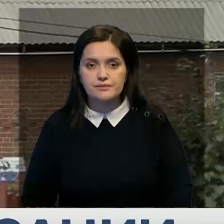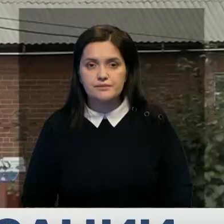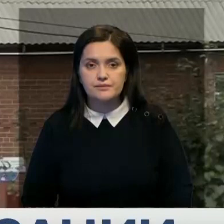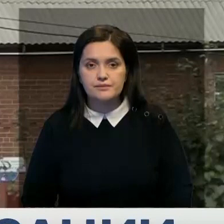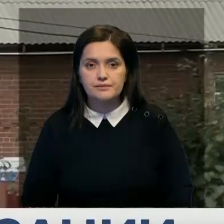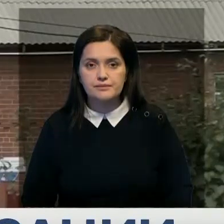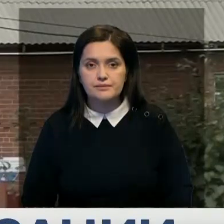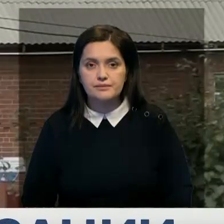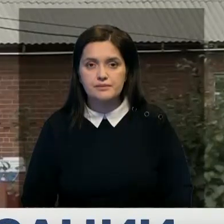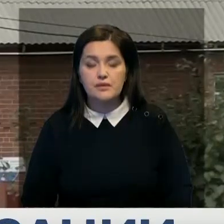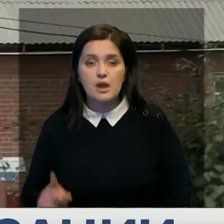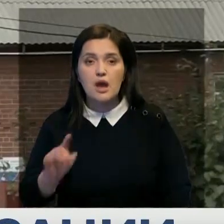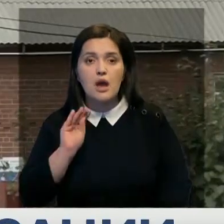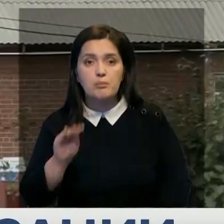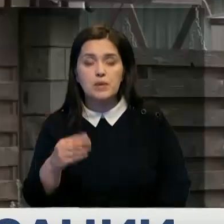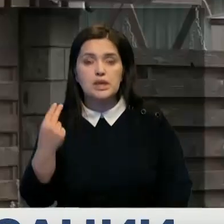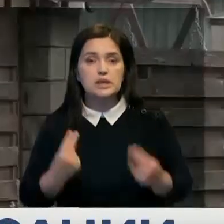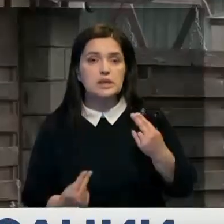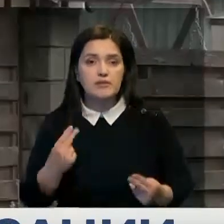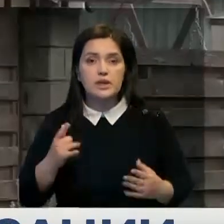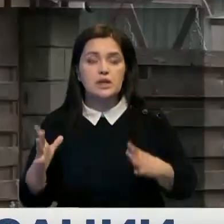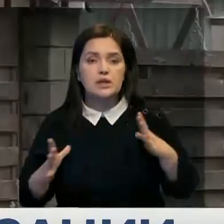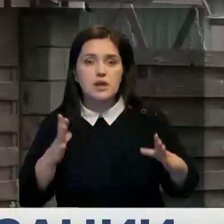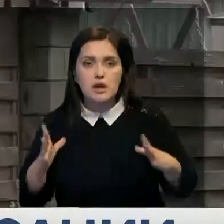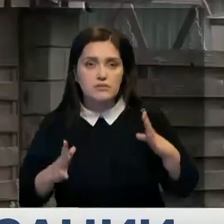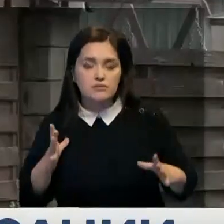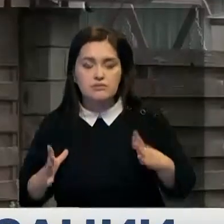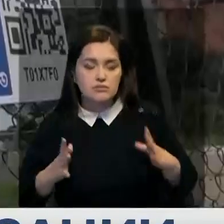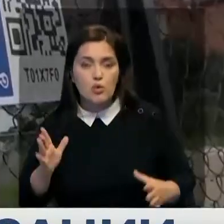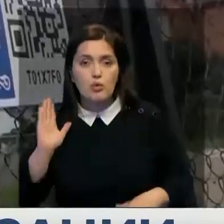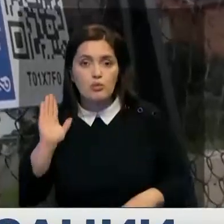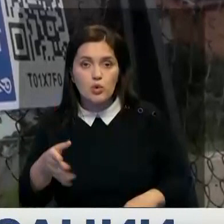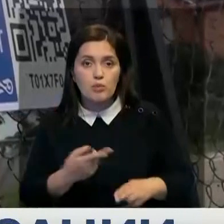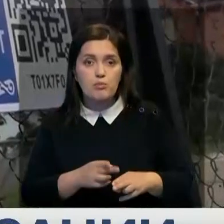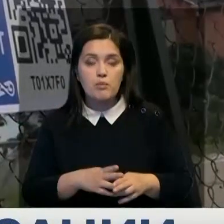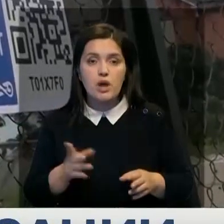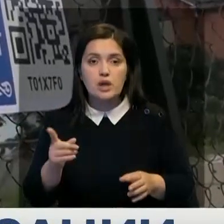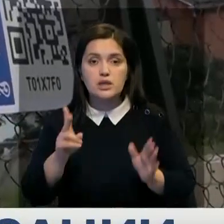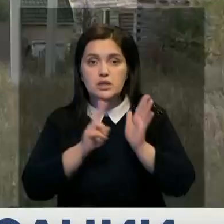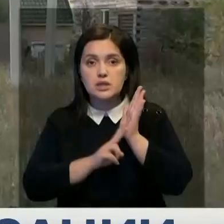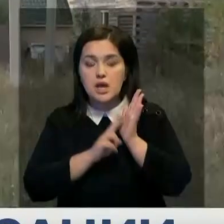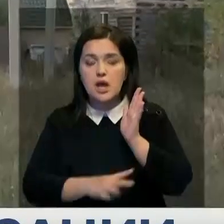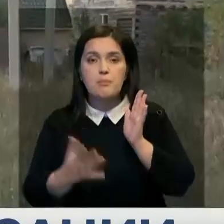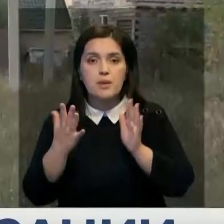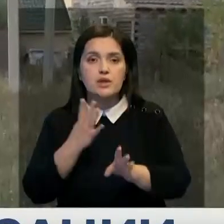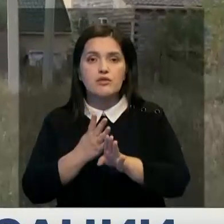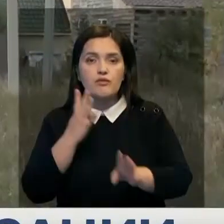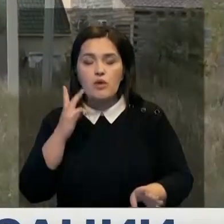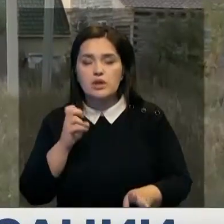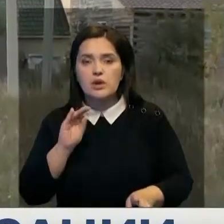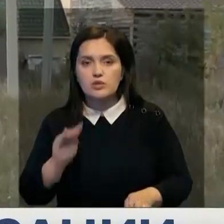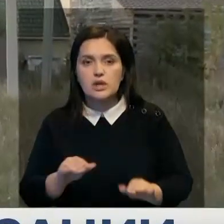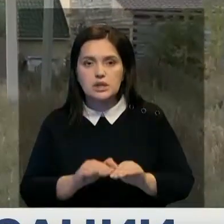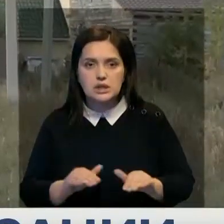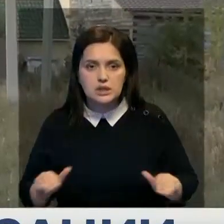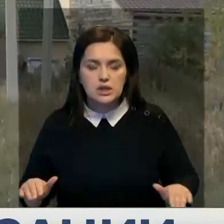Перспектива же оборудования игровыми зонами отдыха и тренажерами более вероятная. Микрорайон «Солнечный» стоит 75-м в очереди на установке детских